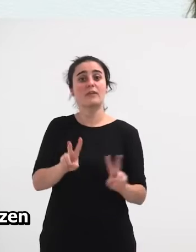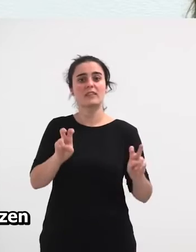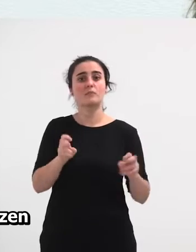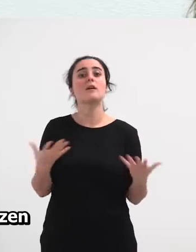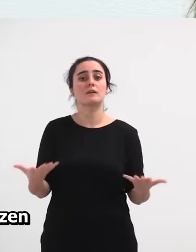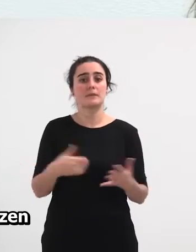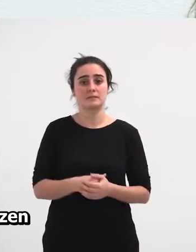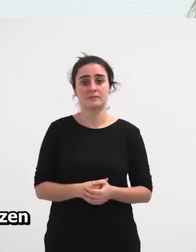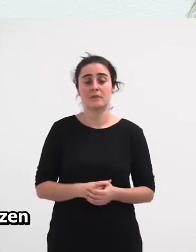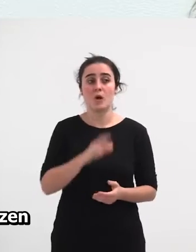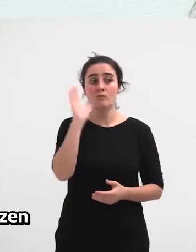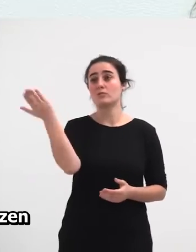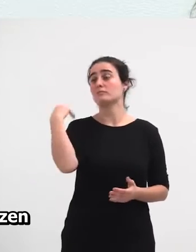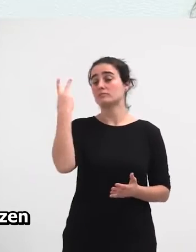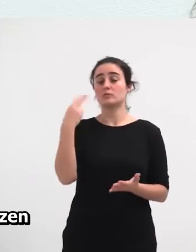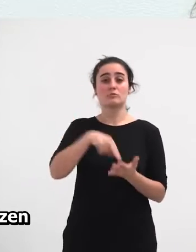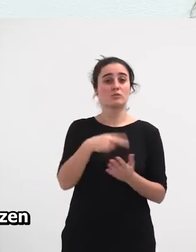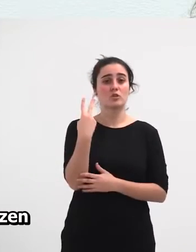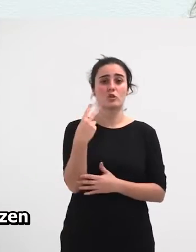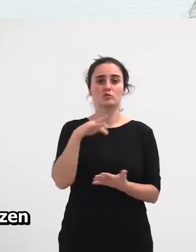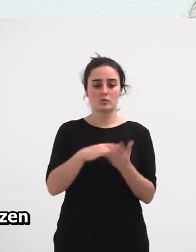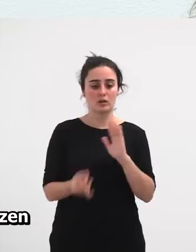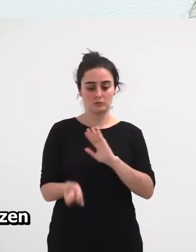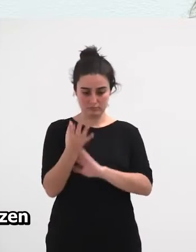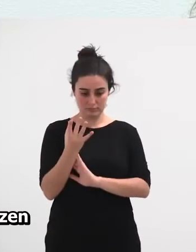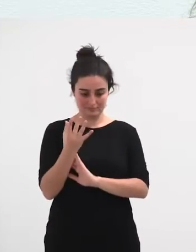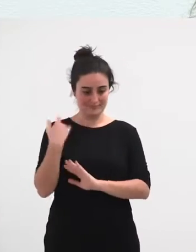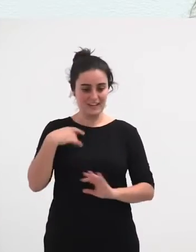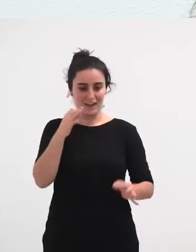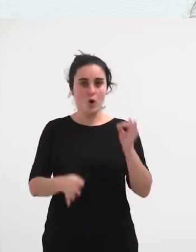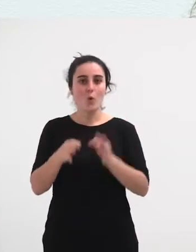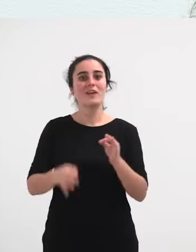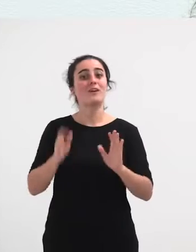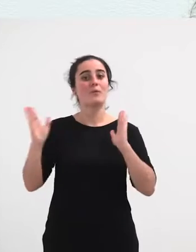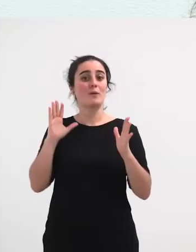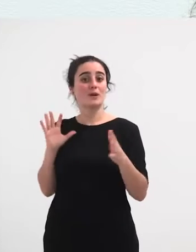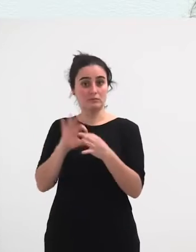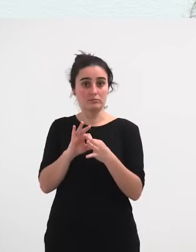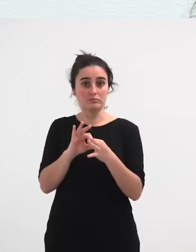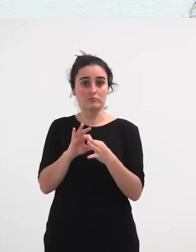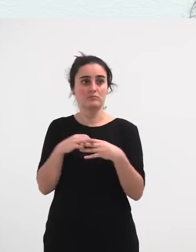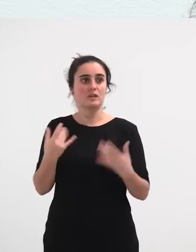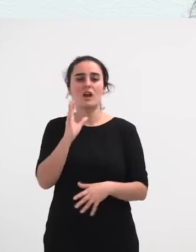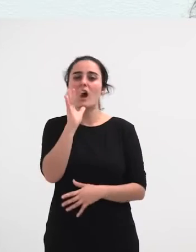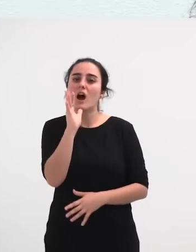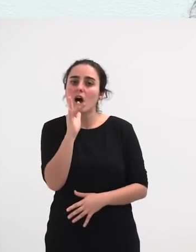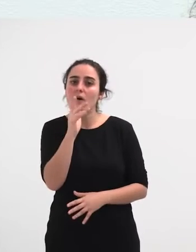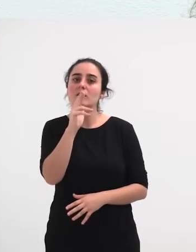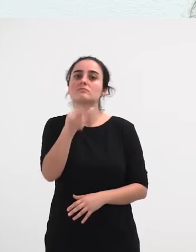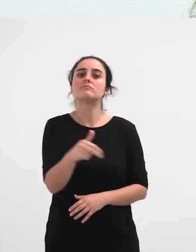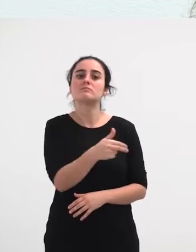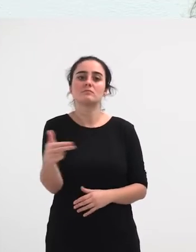bere garaianen produktua izan zen epaibate mazuten, orain, zein erantzun emango